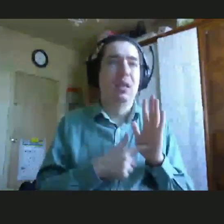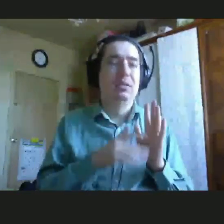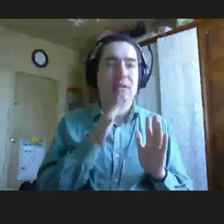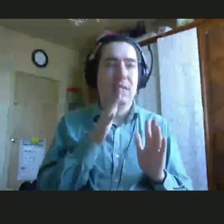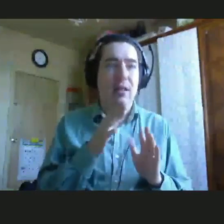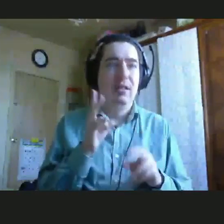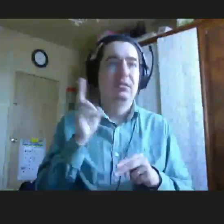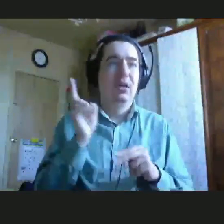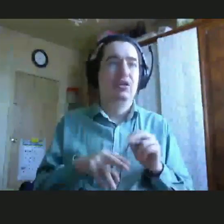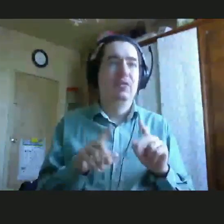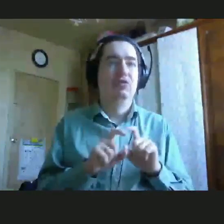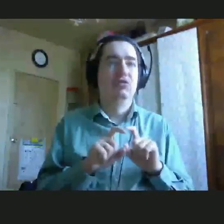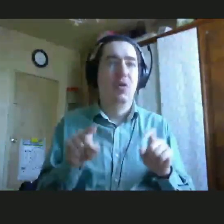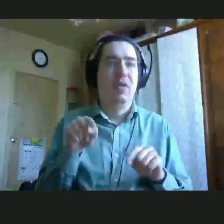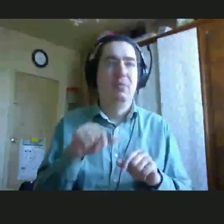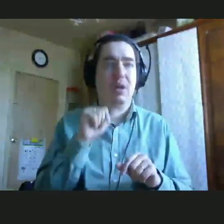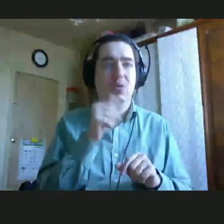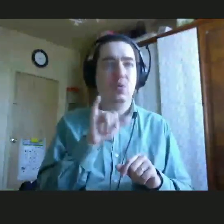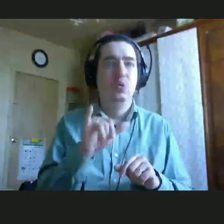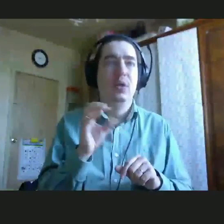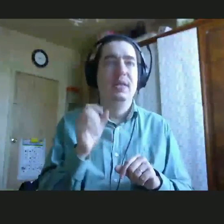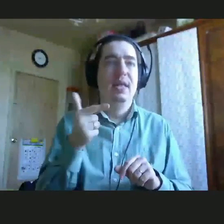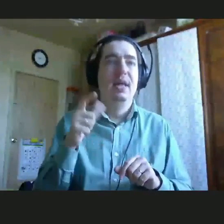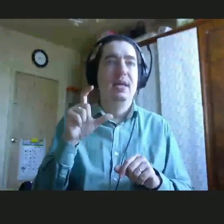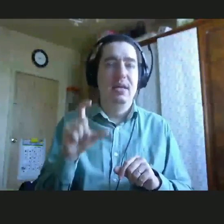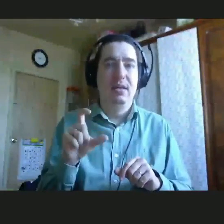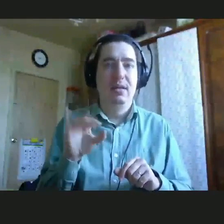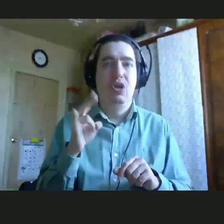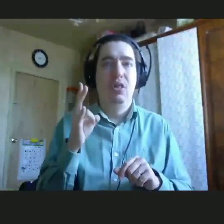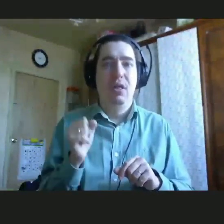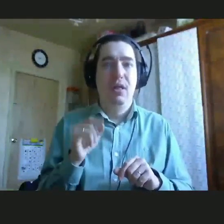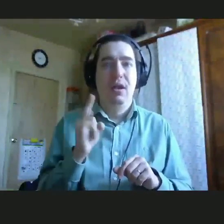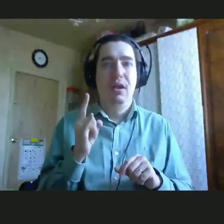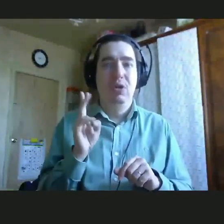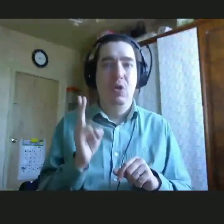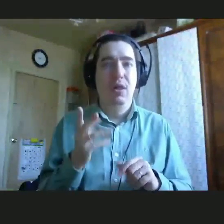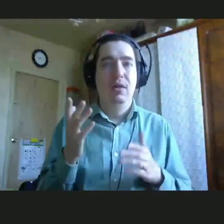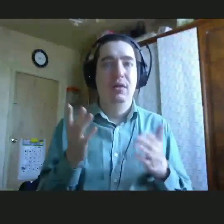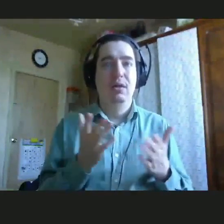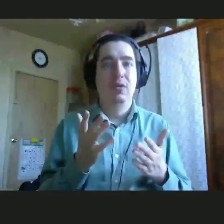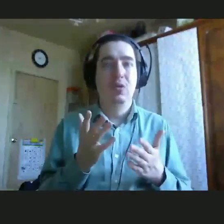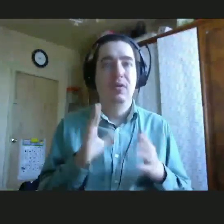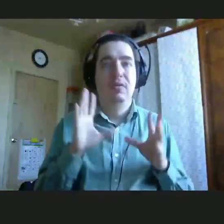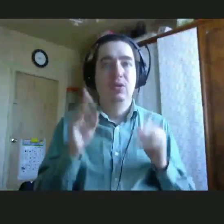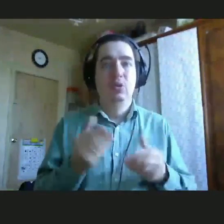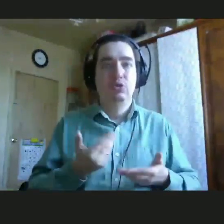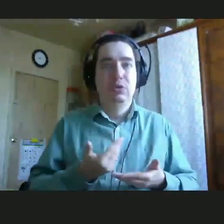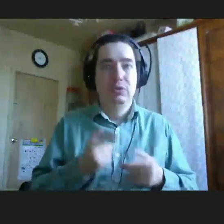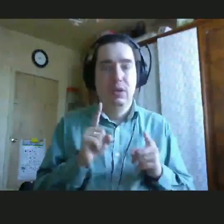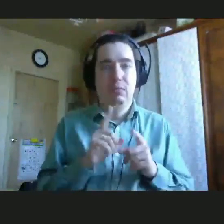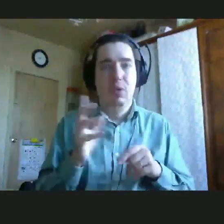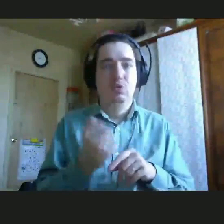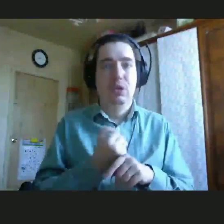школу, в этом году у нее ЕГЭ, и она ребенок, который всю жизнь, так получилось,